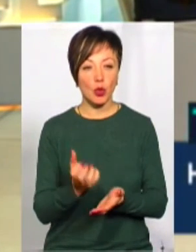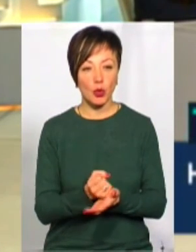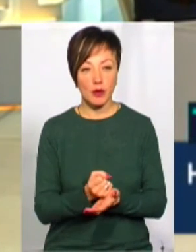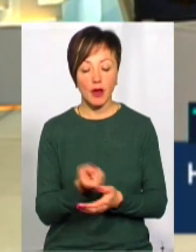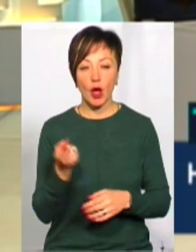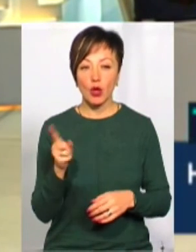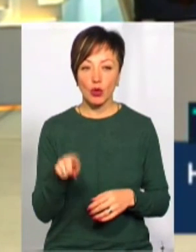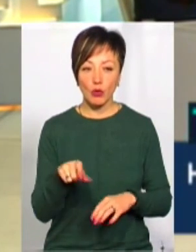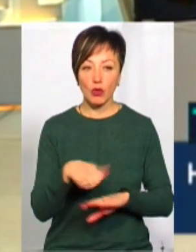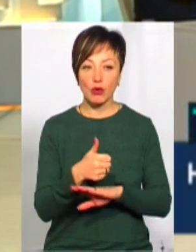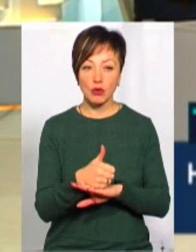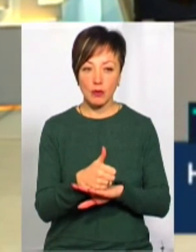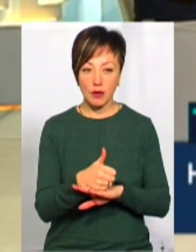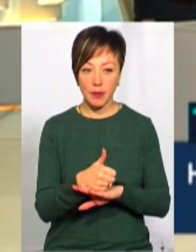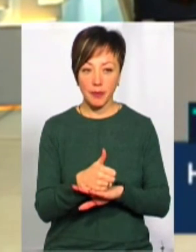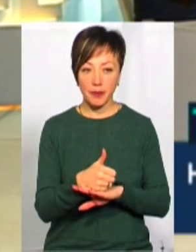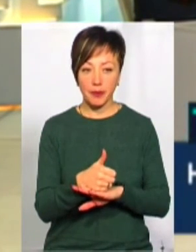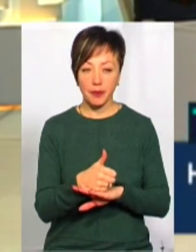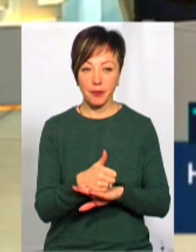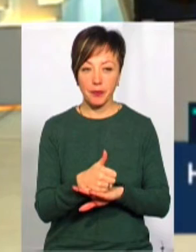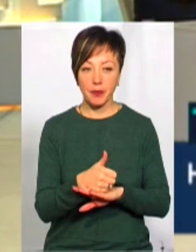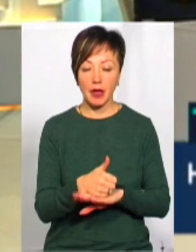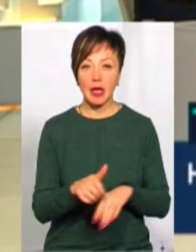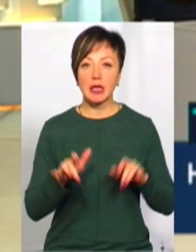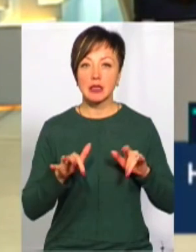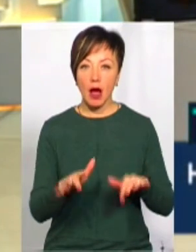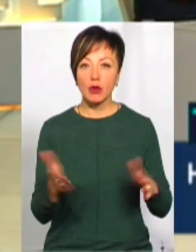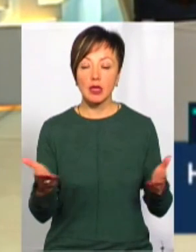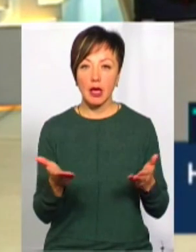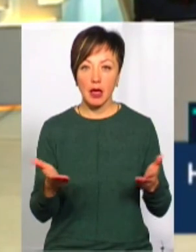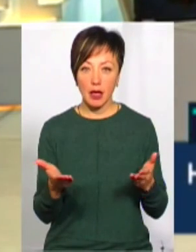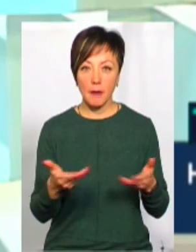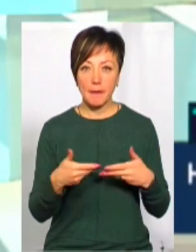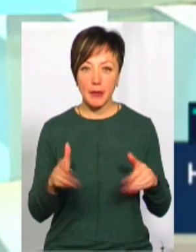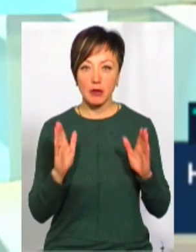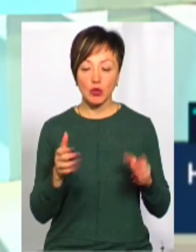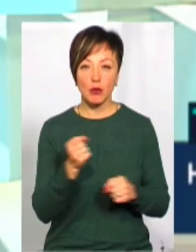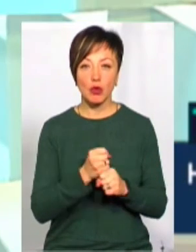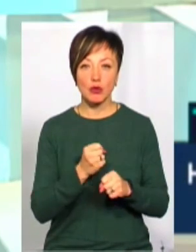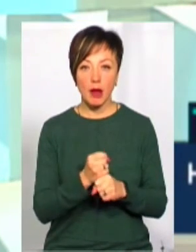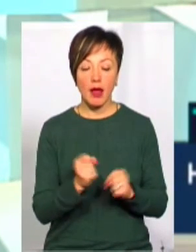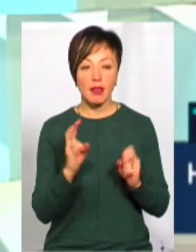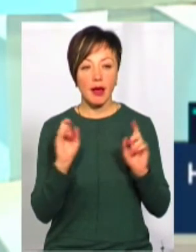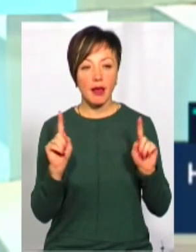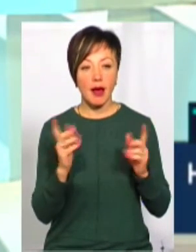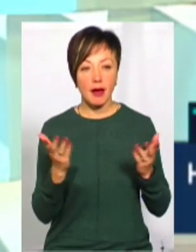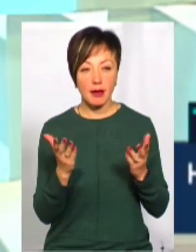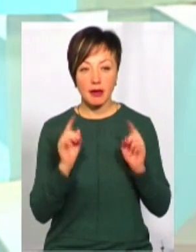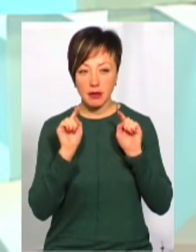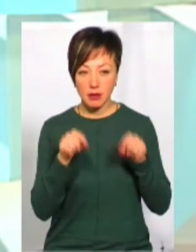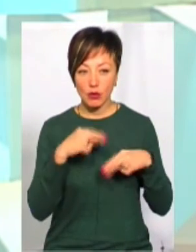Тому основні заходи, які ми будемо розробляти і на які будемо